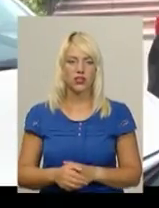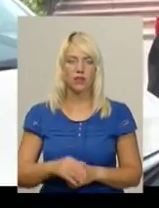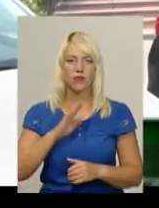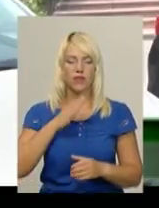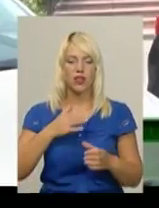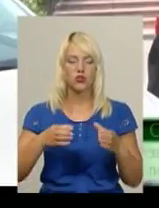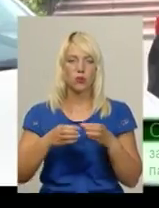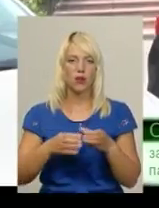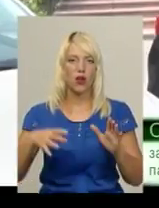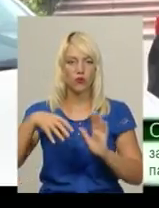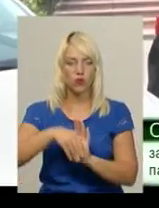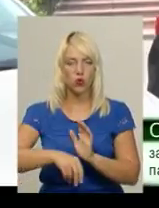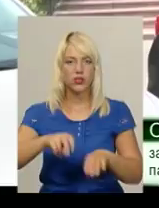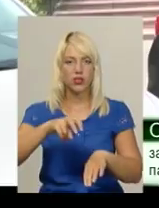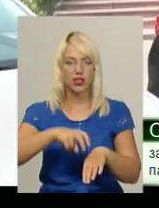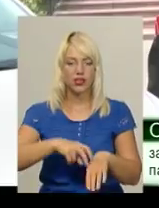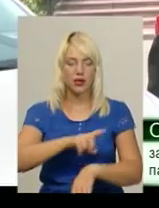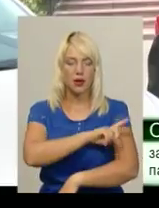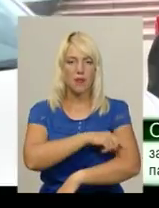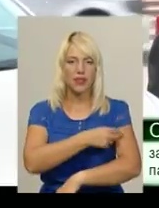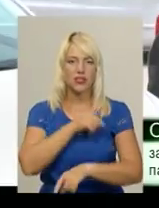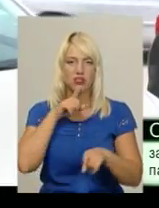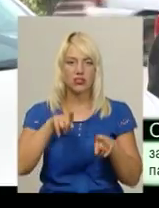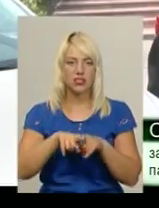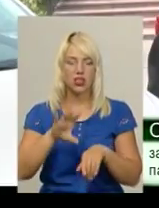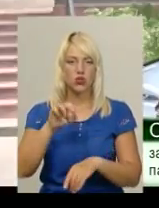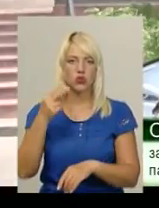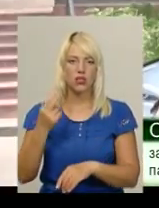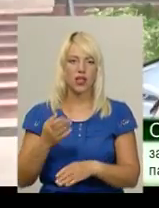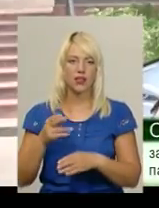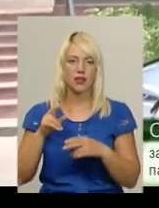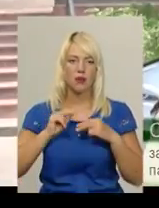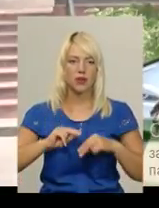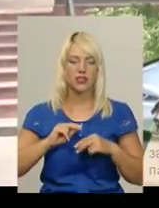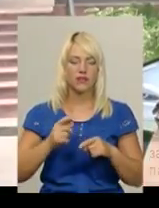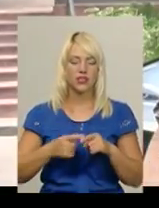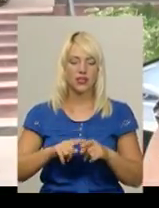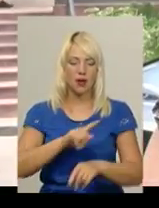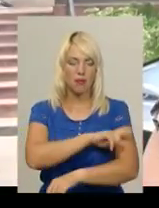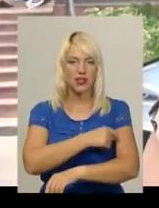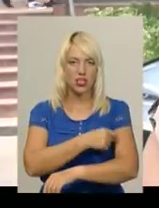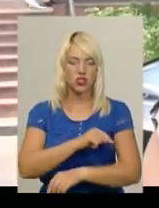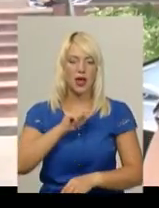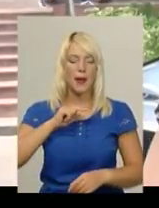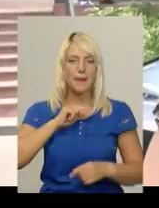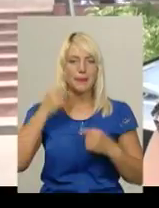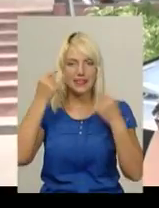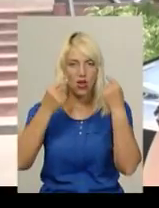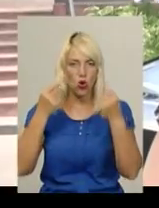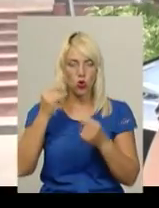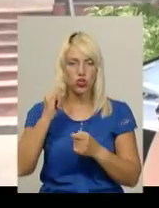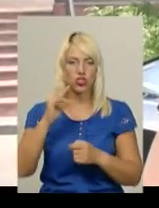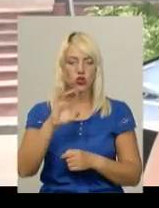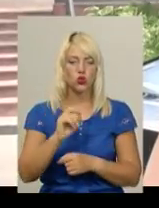нашу бригаду входить лікар, медична сестра та соціальний працівник. Це медична, психологічна і соціальна